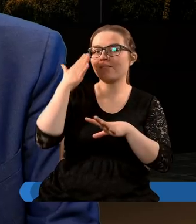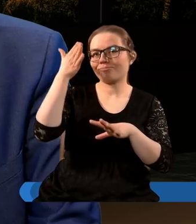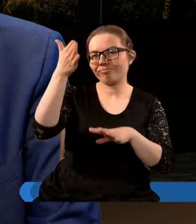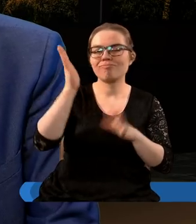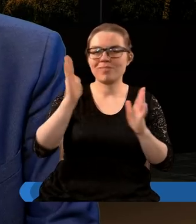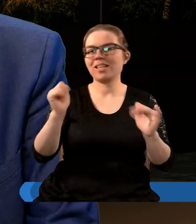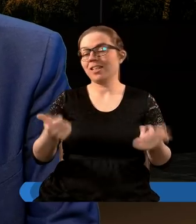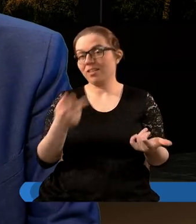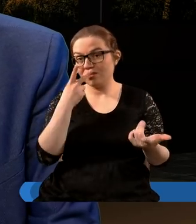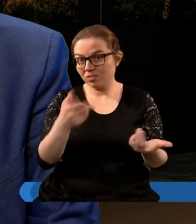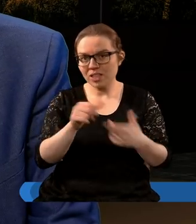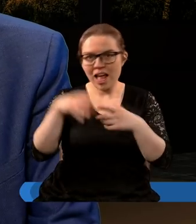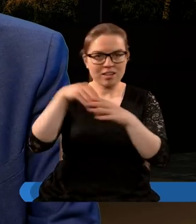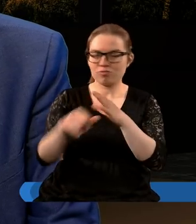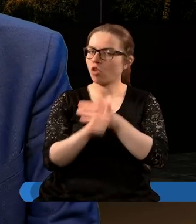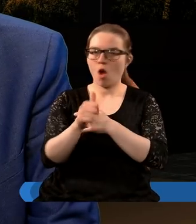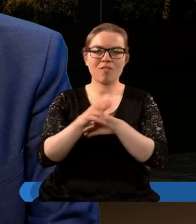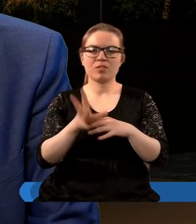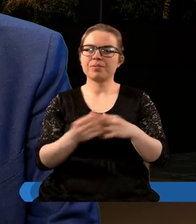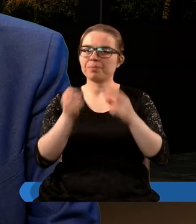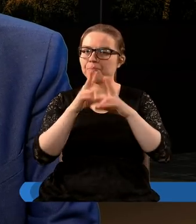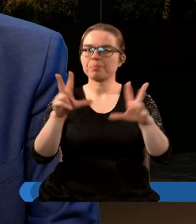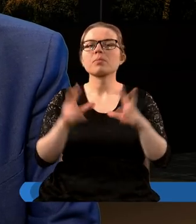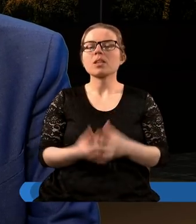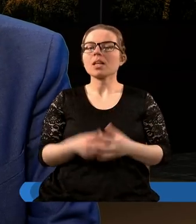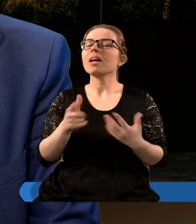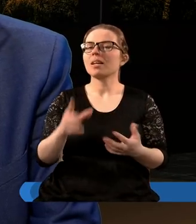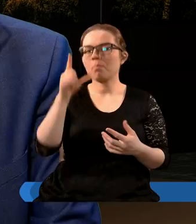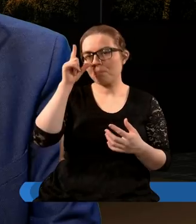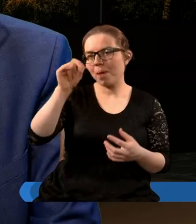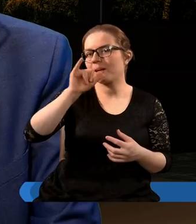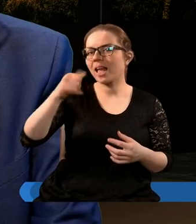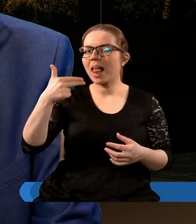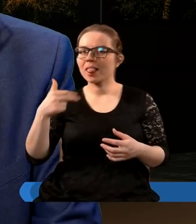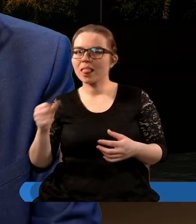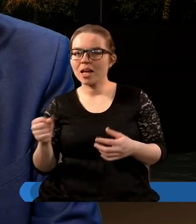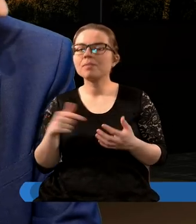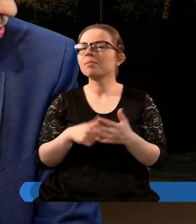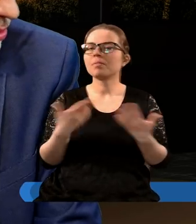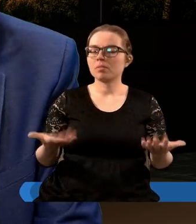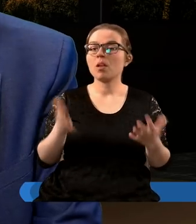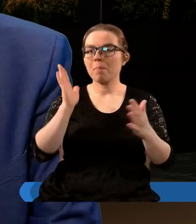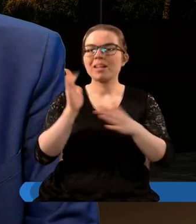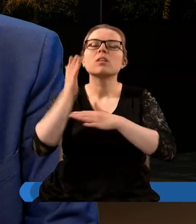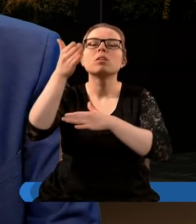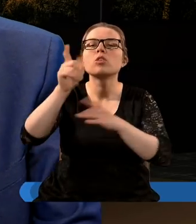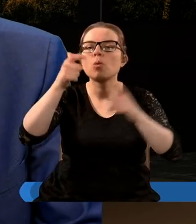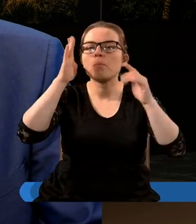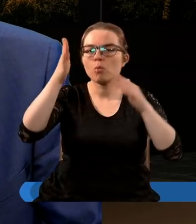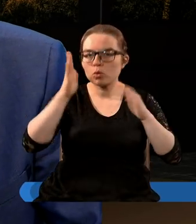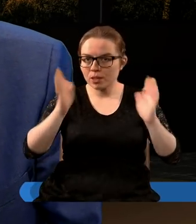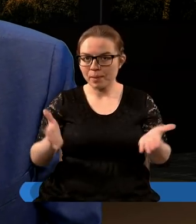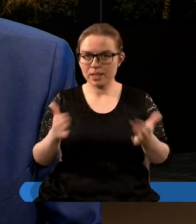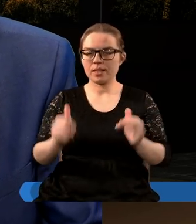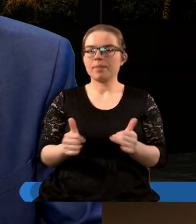potem. Tak. Więc jest to jakaś rzecz, która z perspektywy Jana miała się stać później. Kiedy